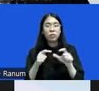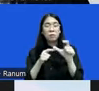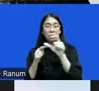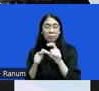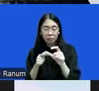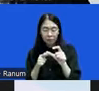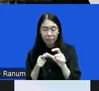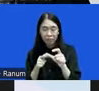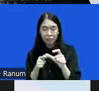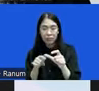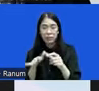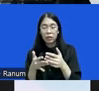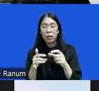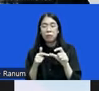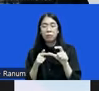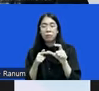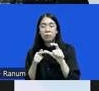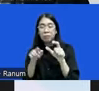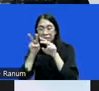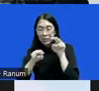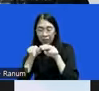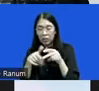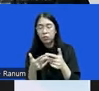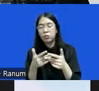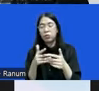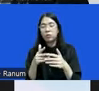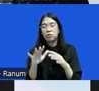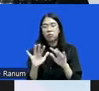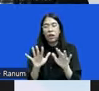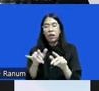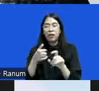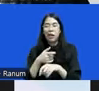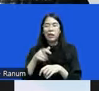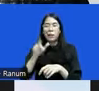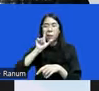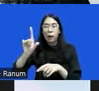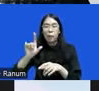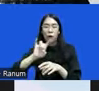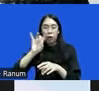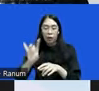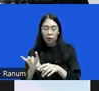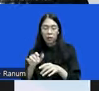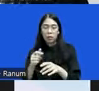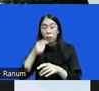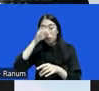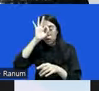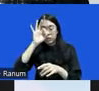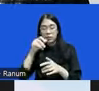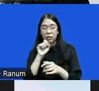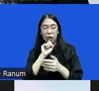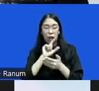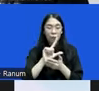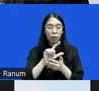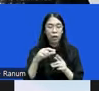penyelidikan itu sangat absen dari pelaporan pihak lainnya dia polisi tidak harus melapor ke belum ada